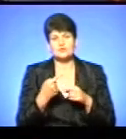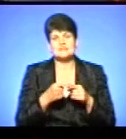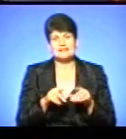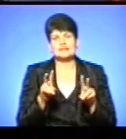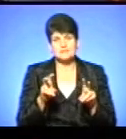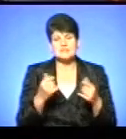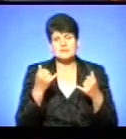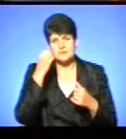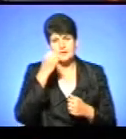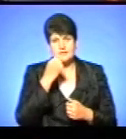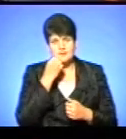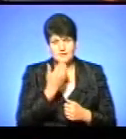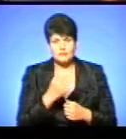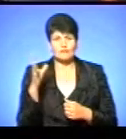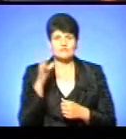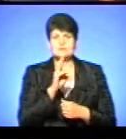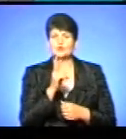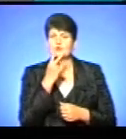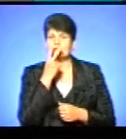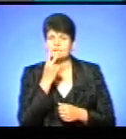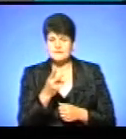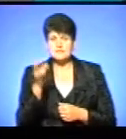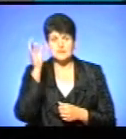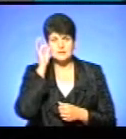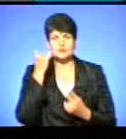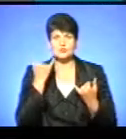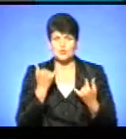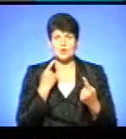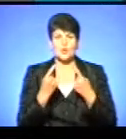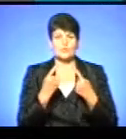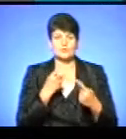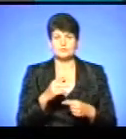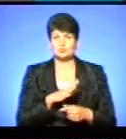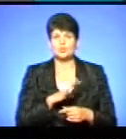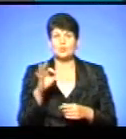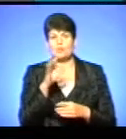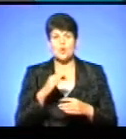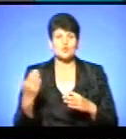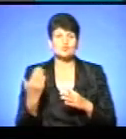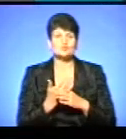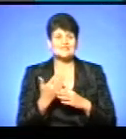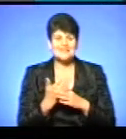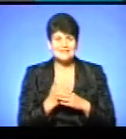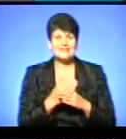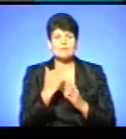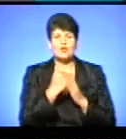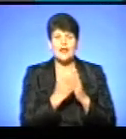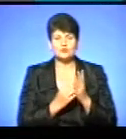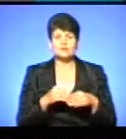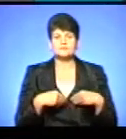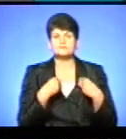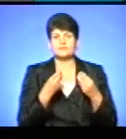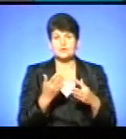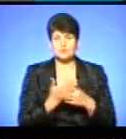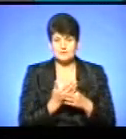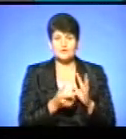Наразі я вам дякую. Вам дякую. Всім, хто дивився. Нагадаю, що ми сьогодні говорили про субсидії і про порядок їх нарахування. У